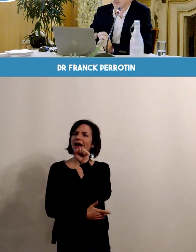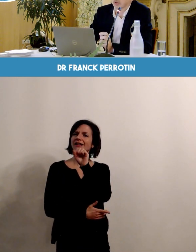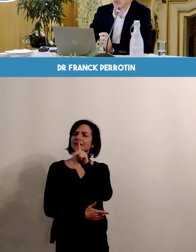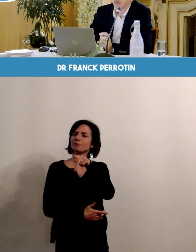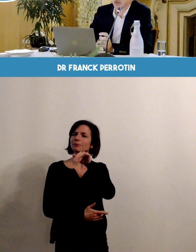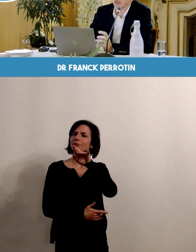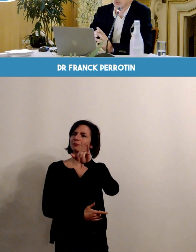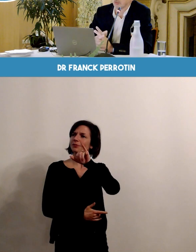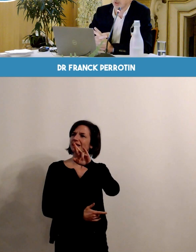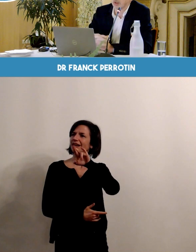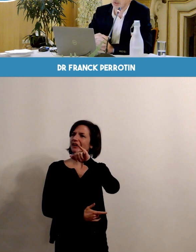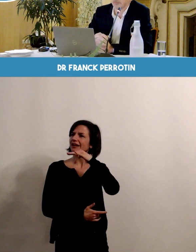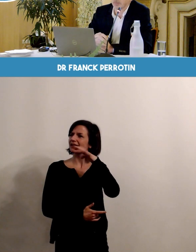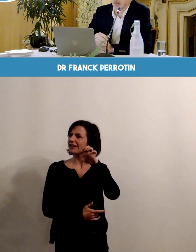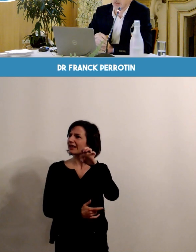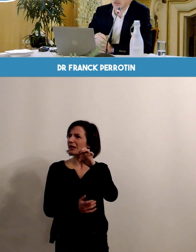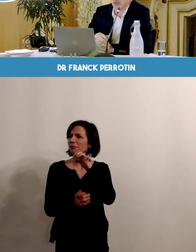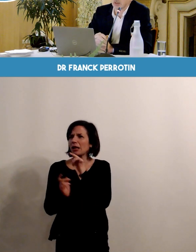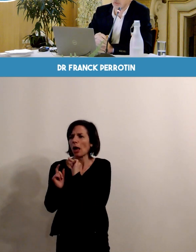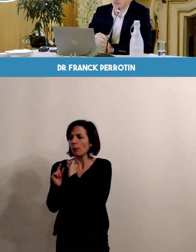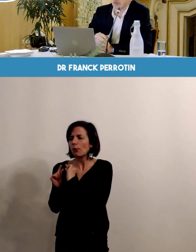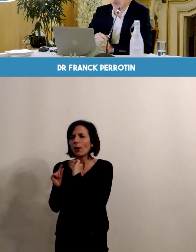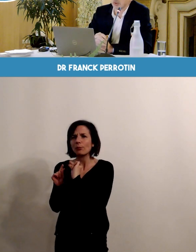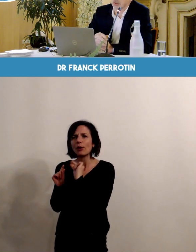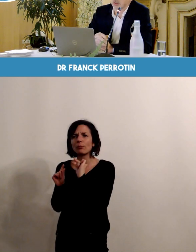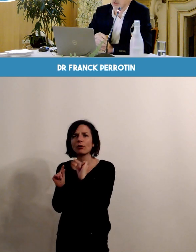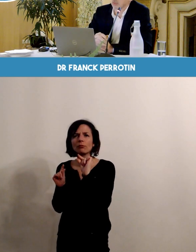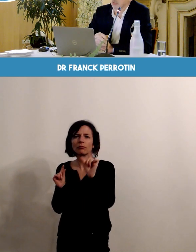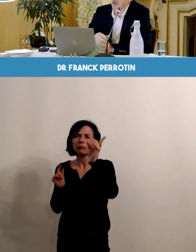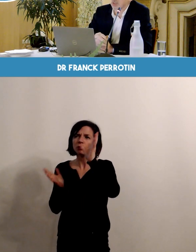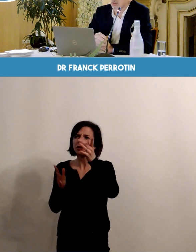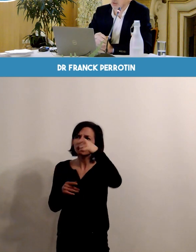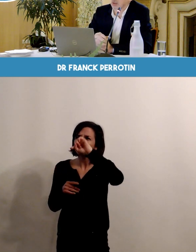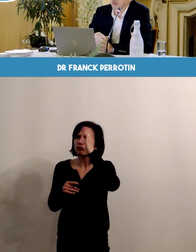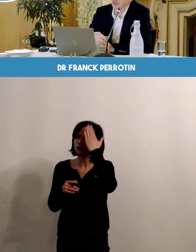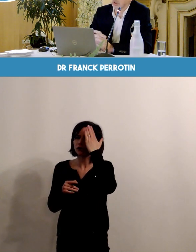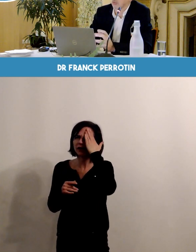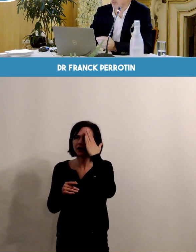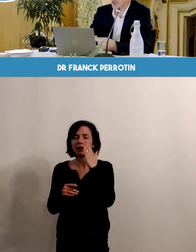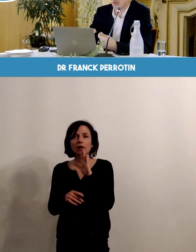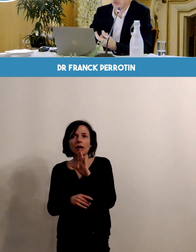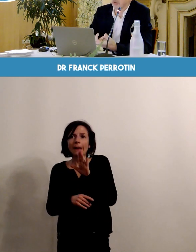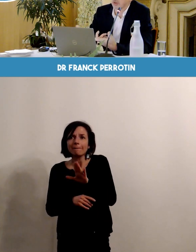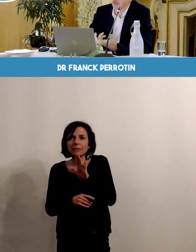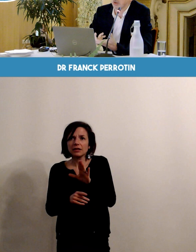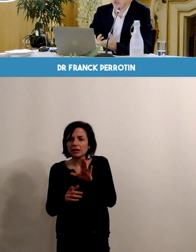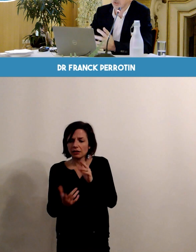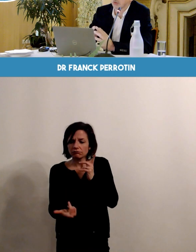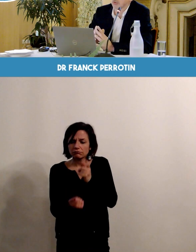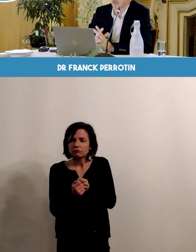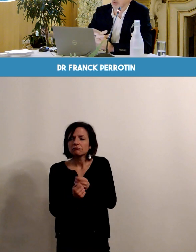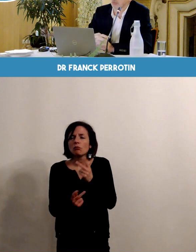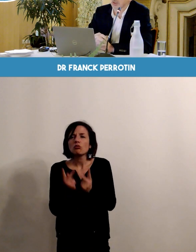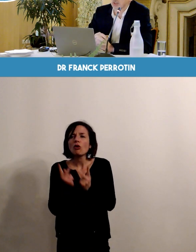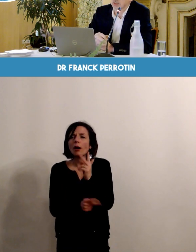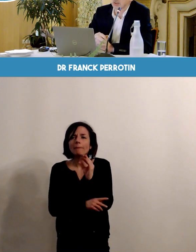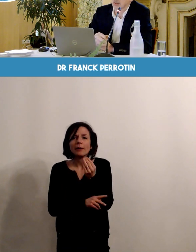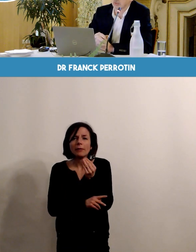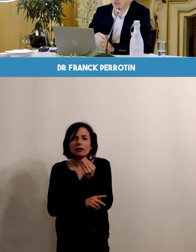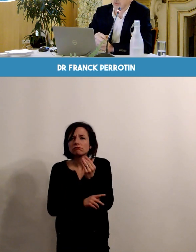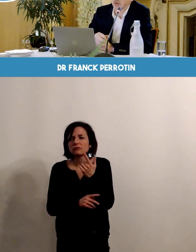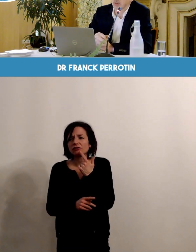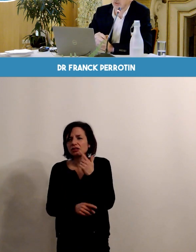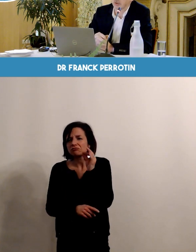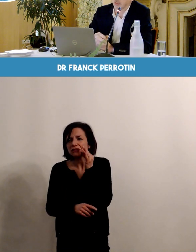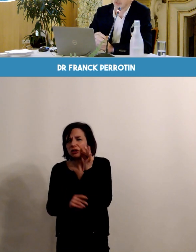faible dose vous en avez peut-être entendu parler c'est de l'aspirine à des doses pédiatriques donc qui n'ont pas d'effet néfaste sur la grossesse